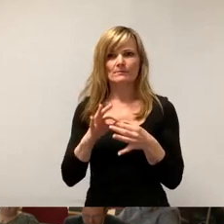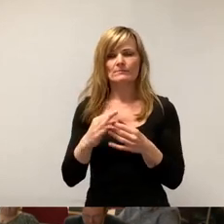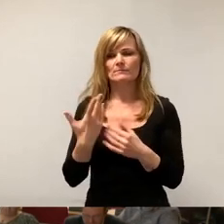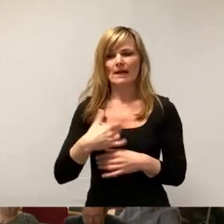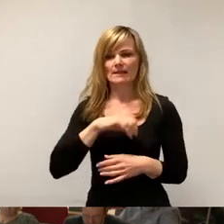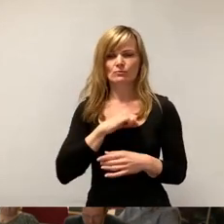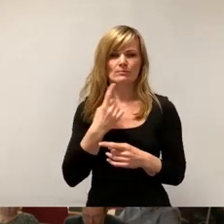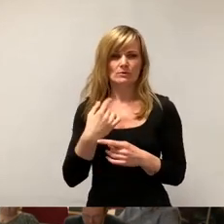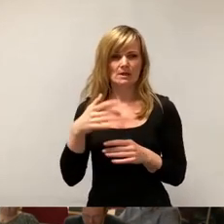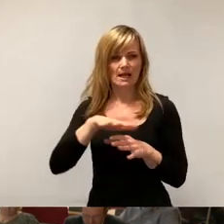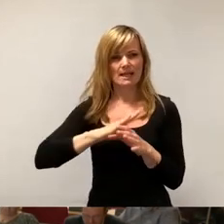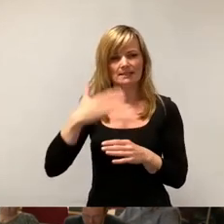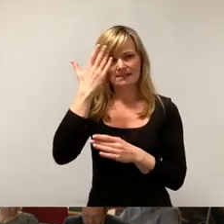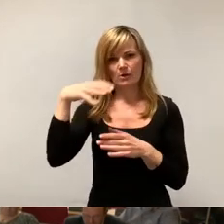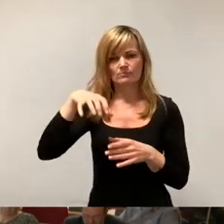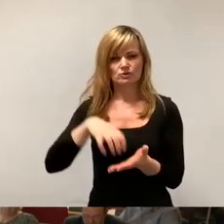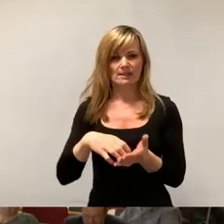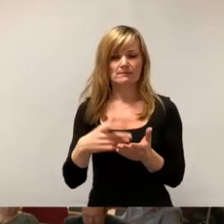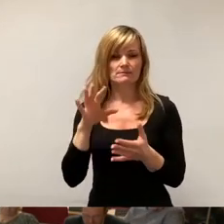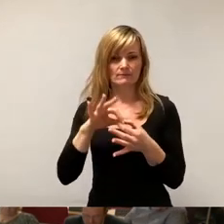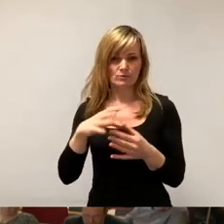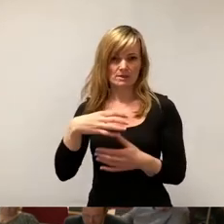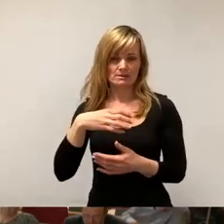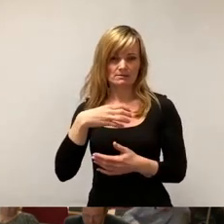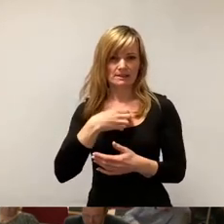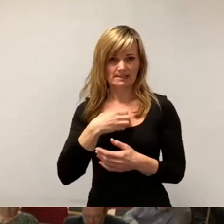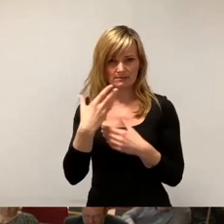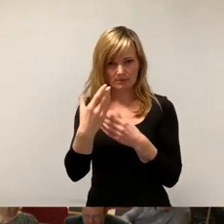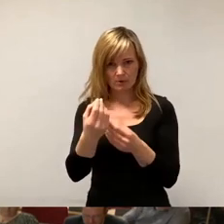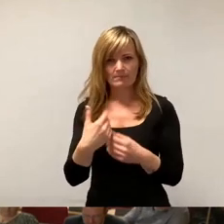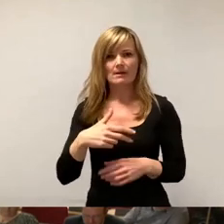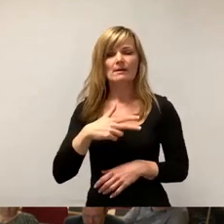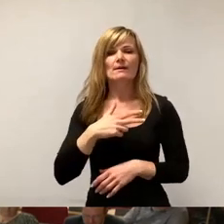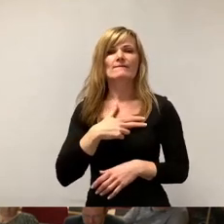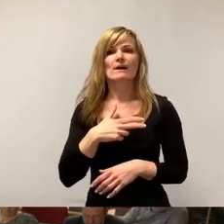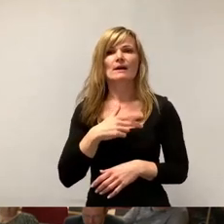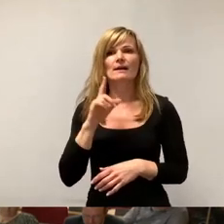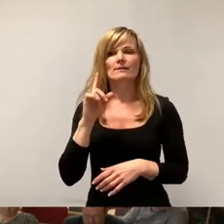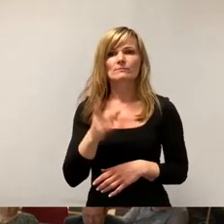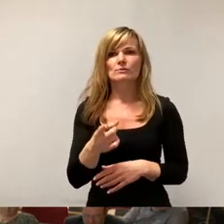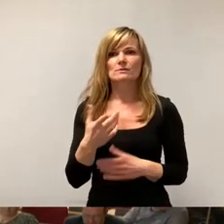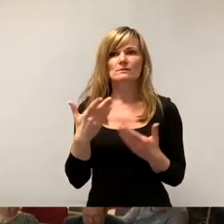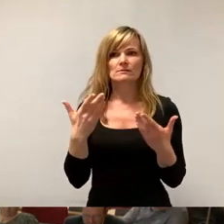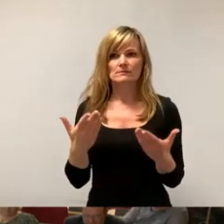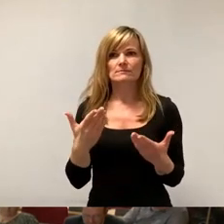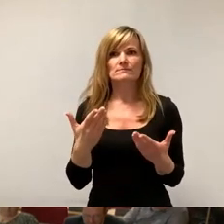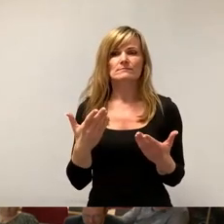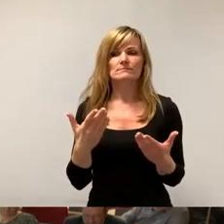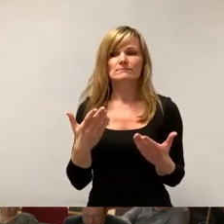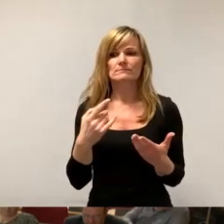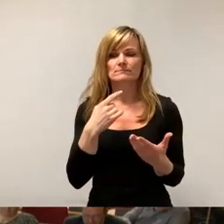Landeshauptstadt Dresden zugutekommen. Der Wahrheit, müssen Sie aber auch dabei